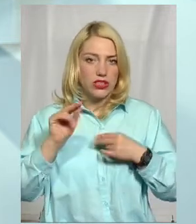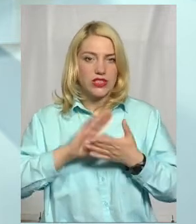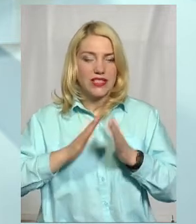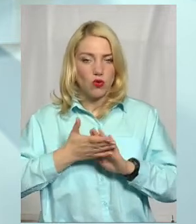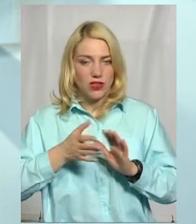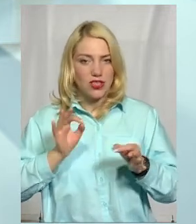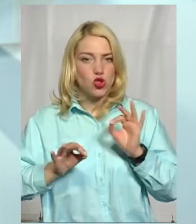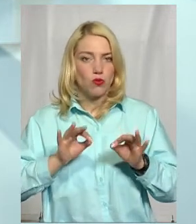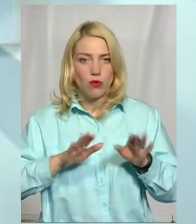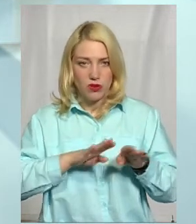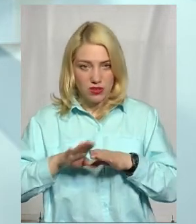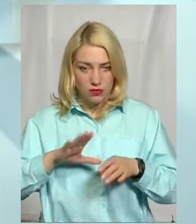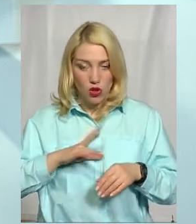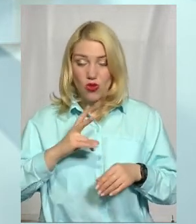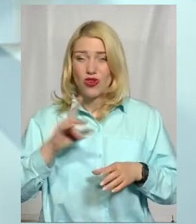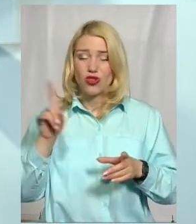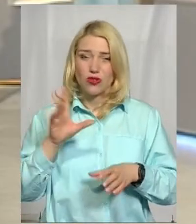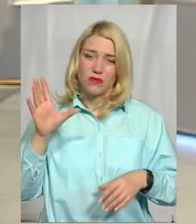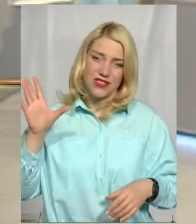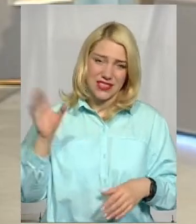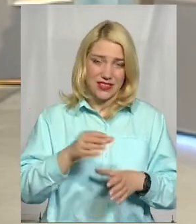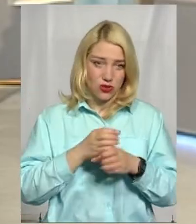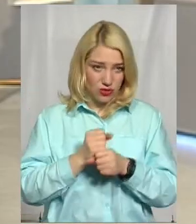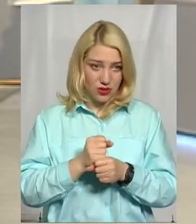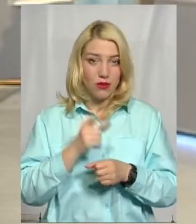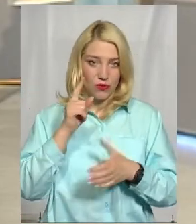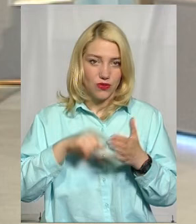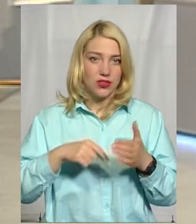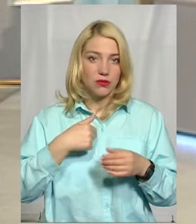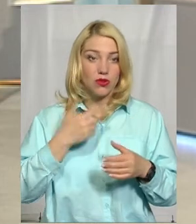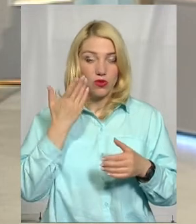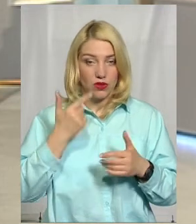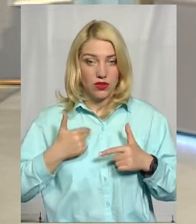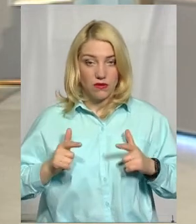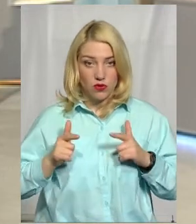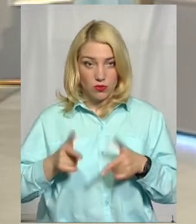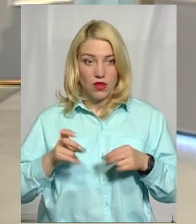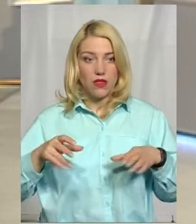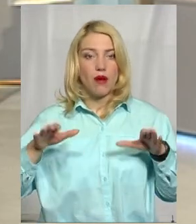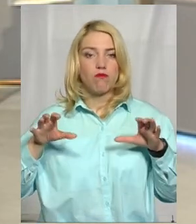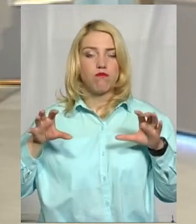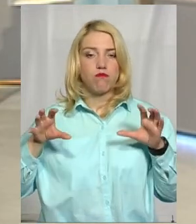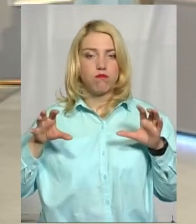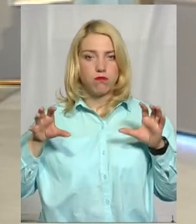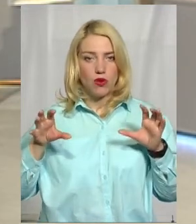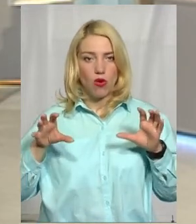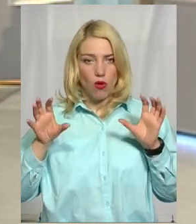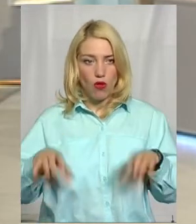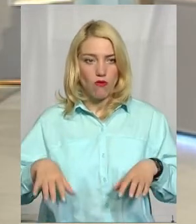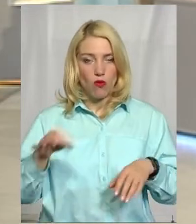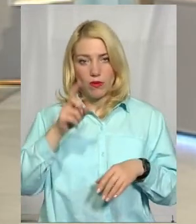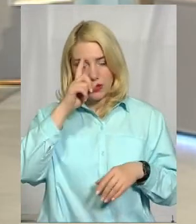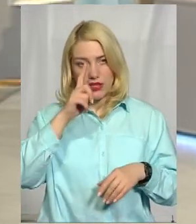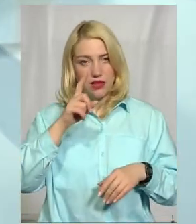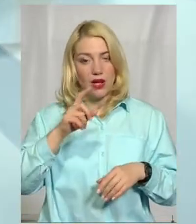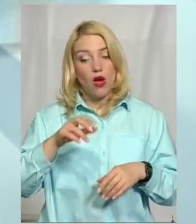зовсім скоротити, повірте мені, коли я лише вступив на посаду голови Хмельницької районної державної адміністрації,